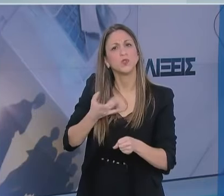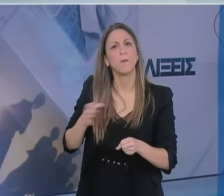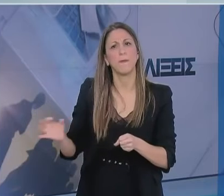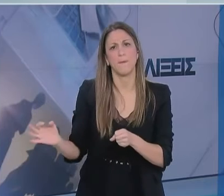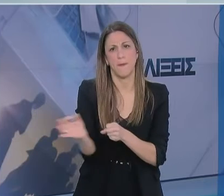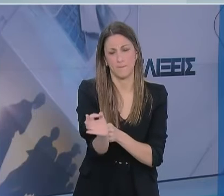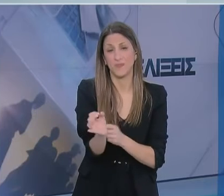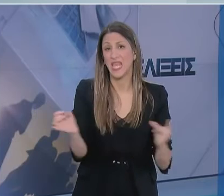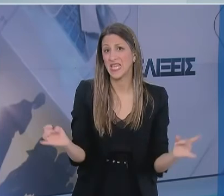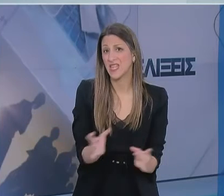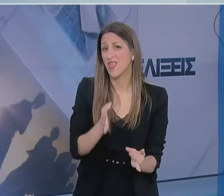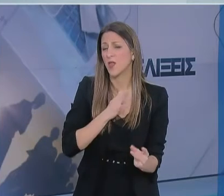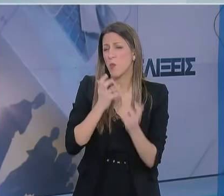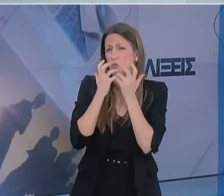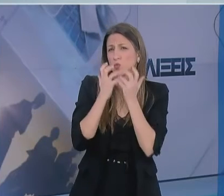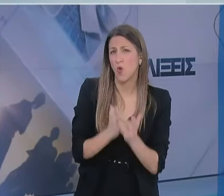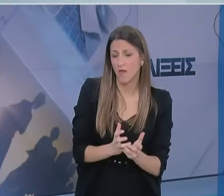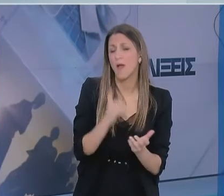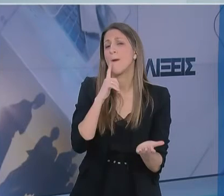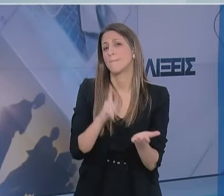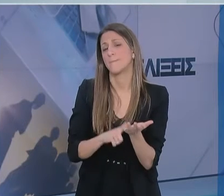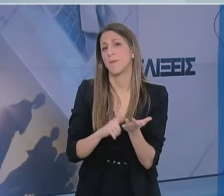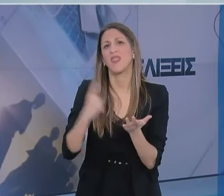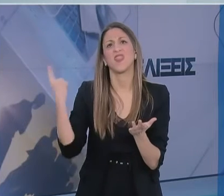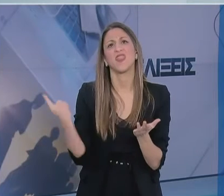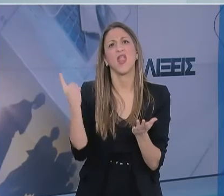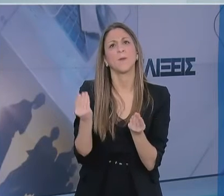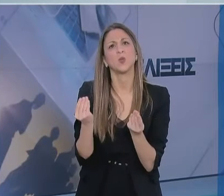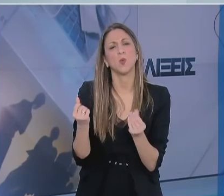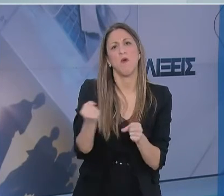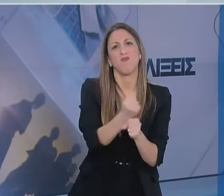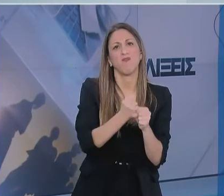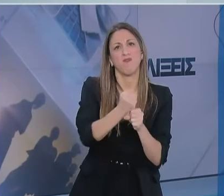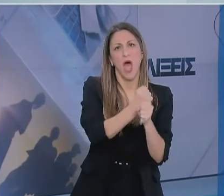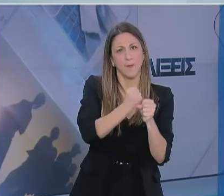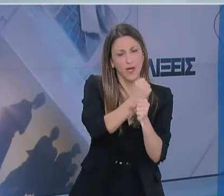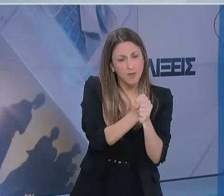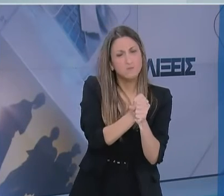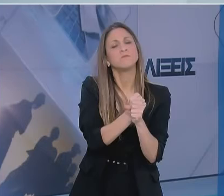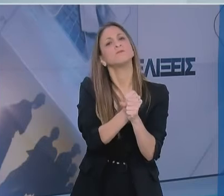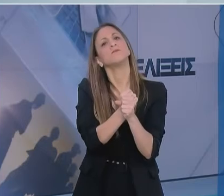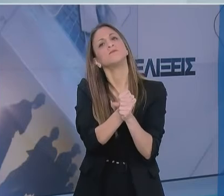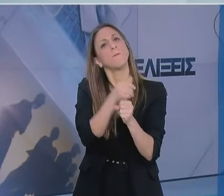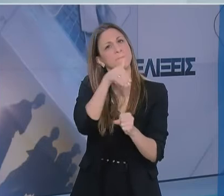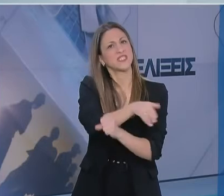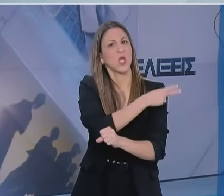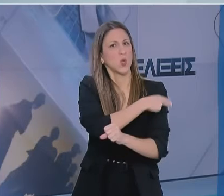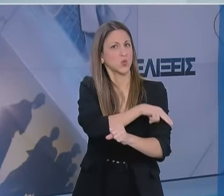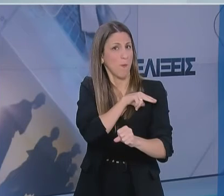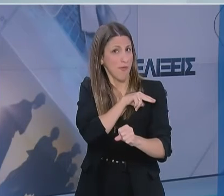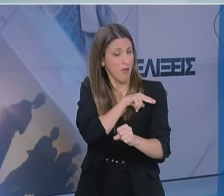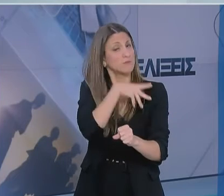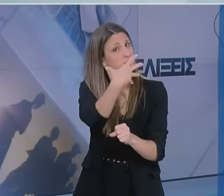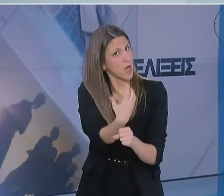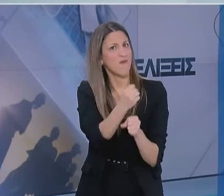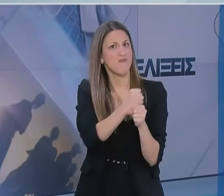Τα σοβαρά περιστατικά, όπως σας έχω πει, απαιτούν συνδυασμένη θεραπεία με φάρμακα τα οποία είναι νοσοκομιακά είδη. Φάρμακα τα οποία